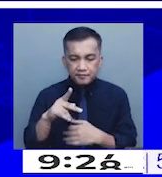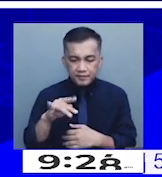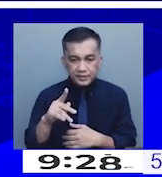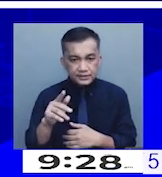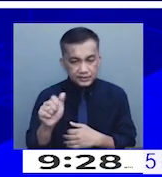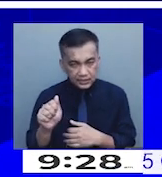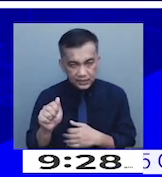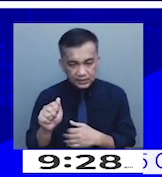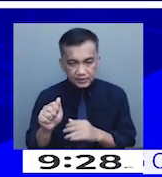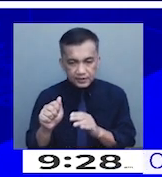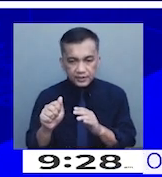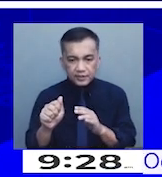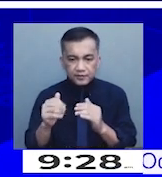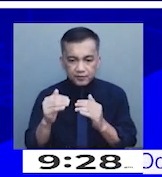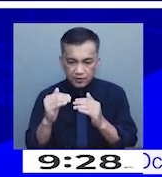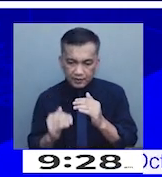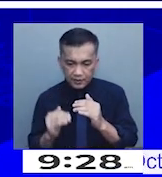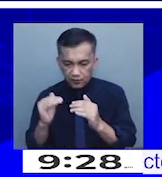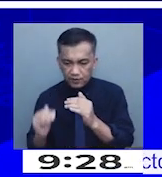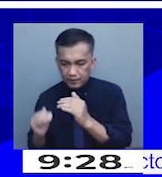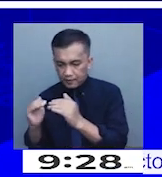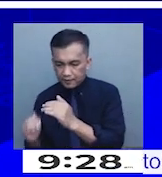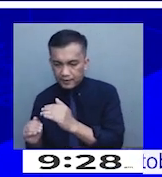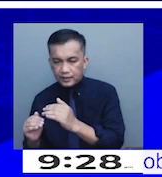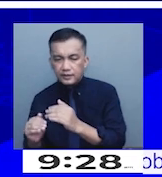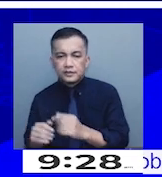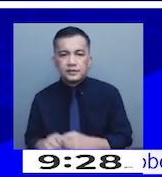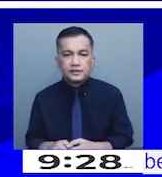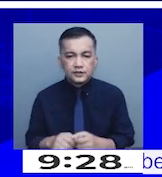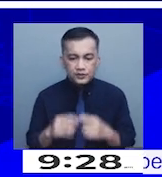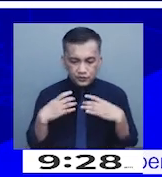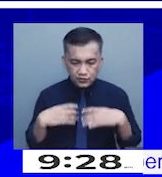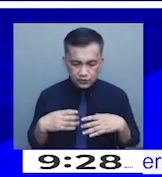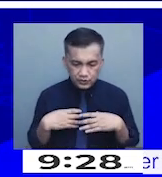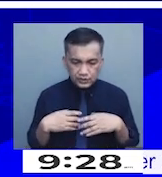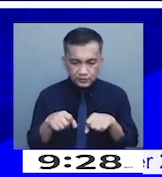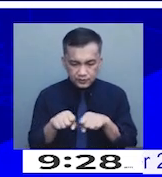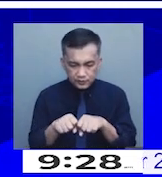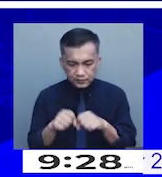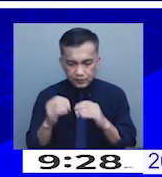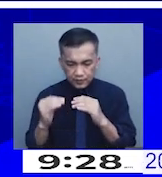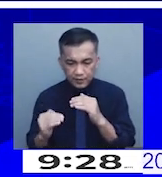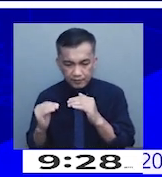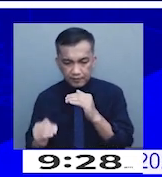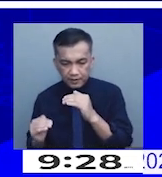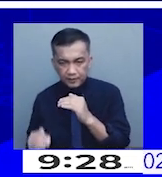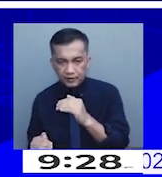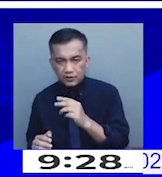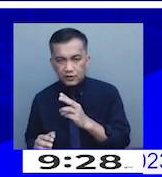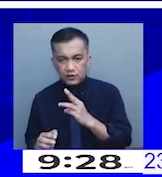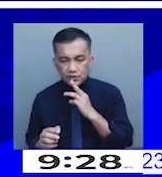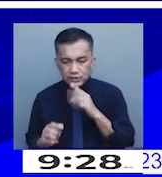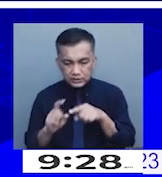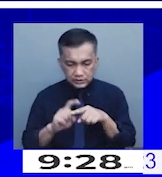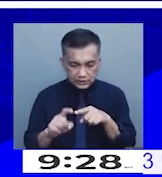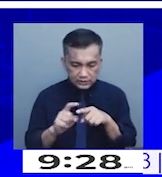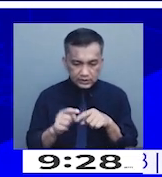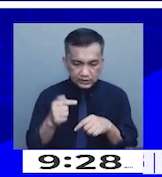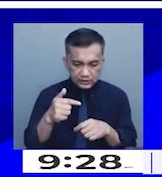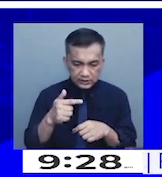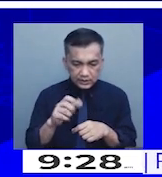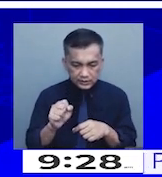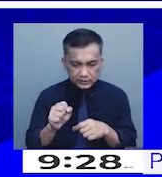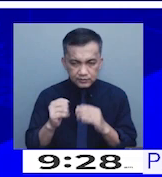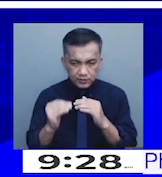Alcoholic and beverages, bumaba rin. Clothing and footwear, bumaba. Water, electricity, gas, and other fuels, bumaba rin.